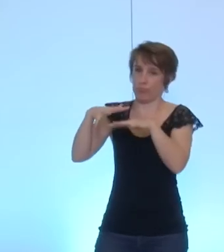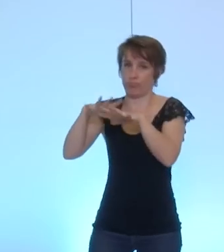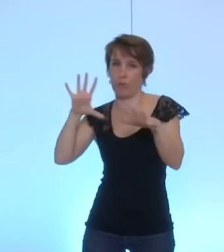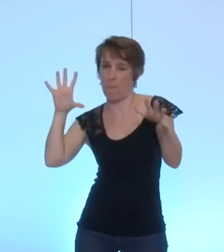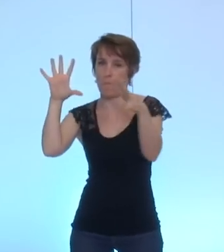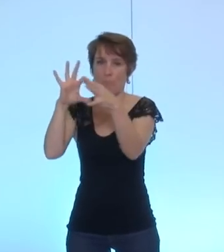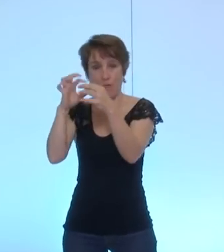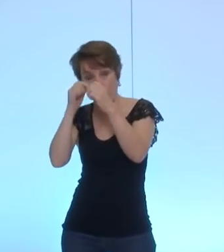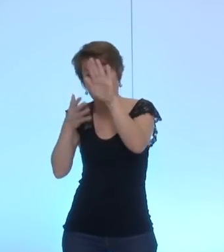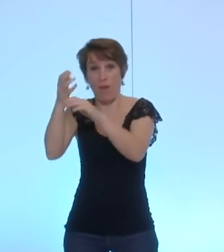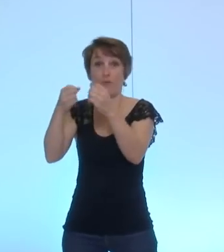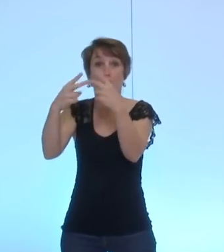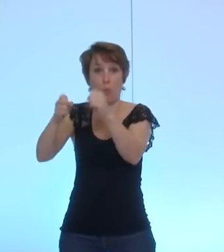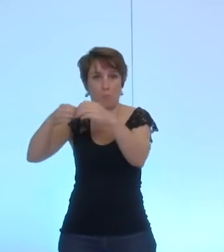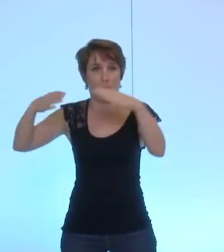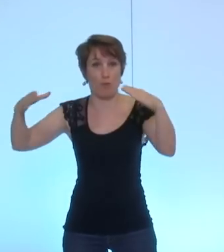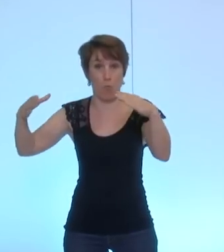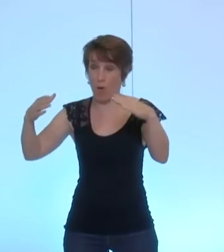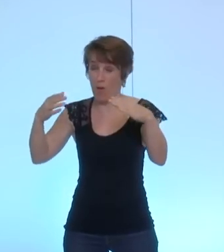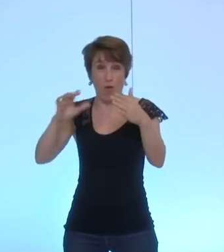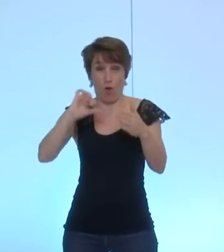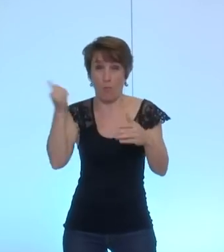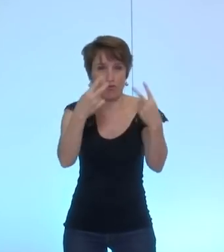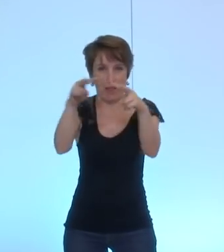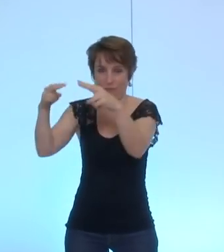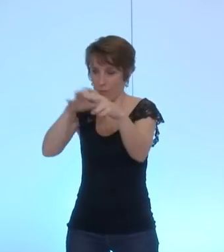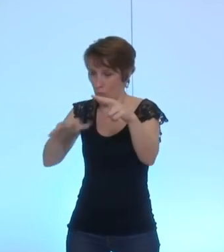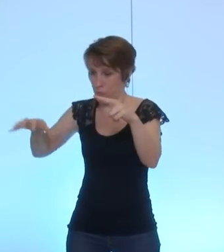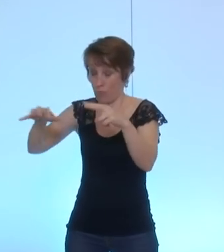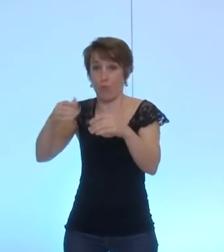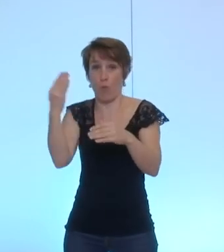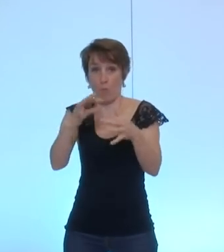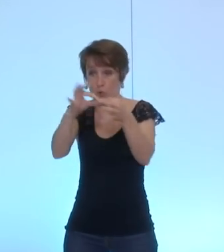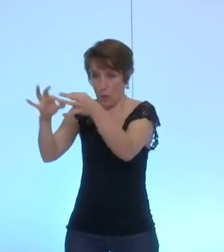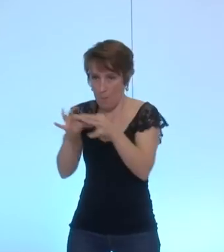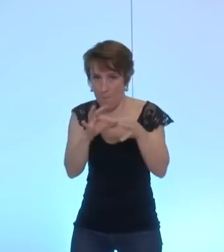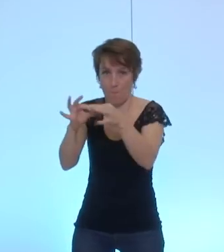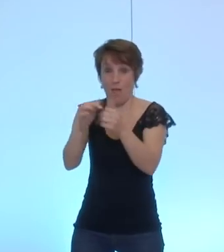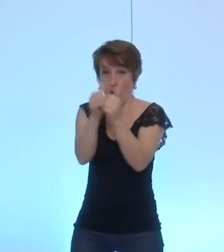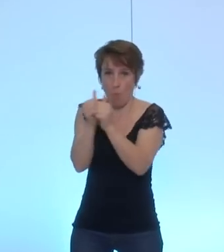métropole qui a besoin de toutes les communes pour avancer ensemble. Merci.